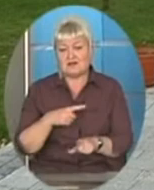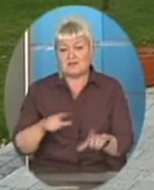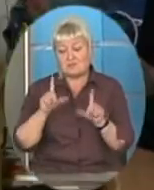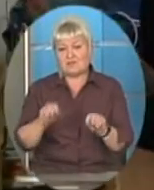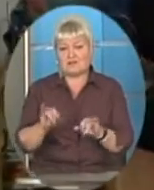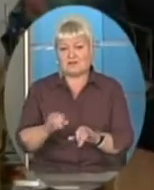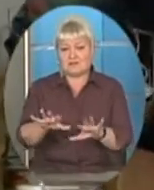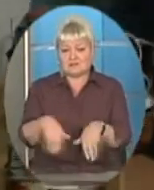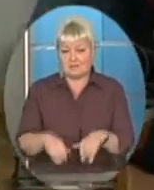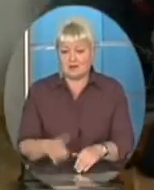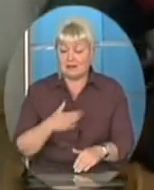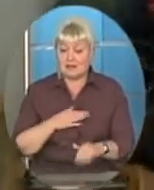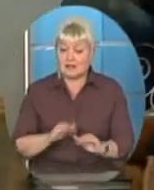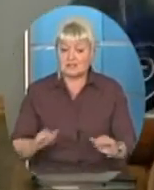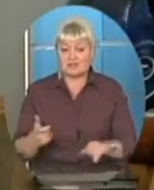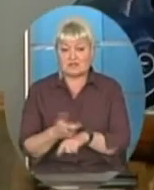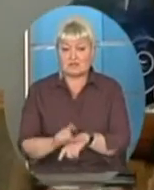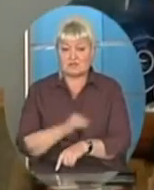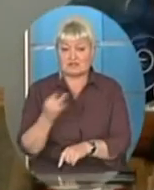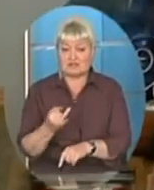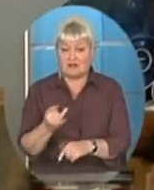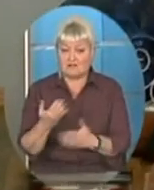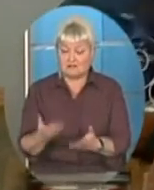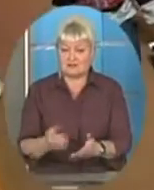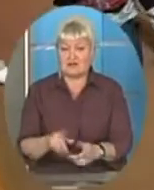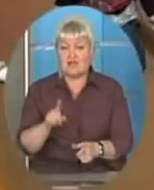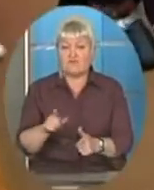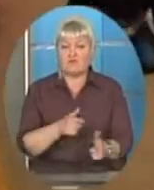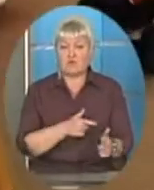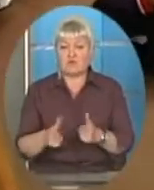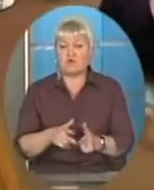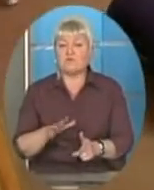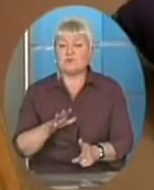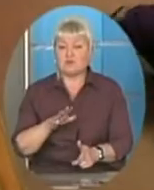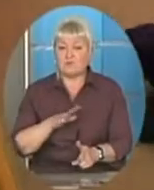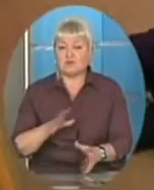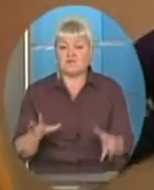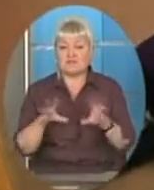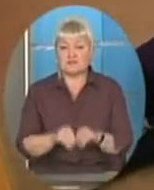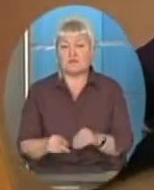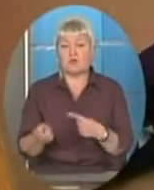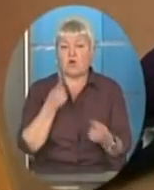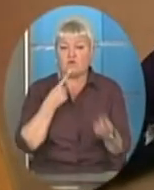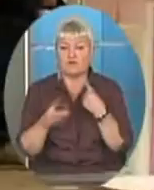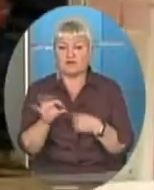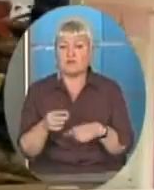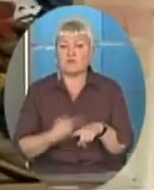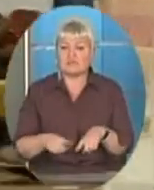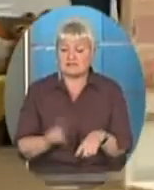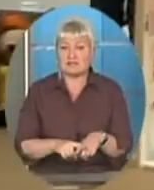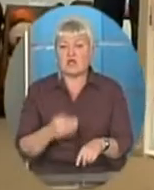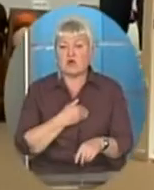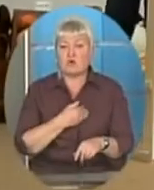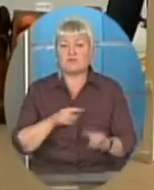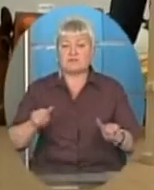їх забрали. Наші діти дуже чекали їх. Тобто вони готові були, ми спільно з ними говорили про це, що ми хочемо